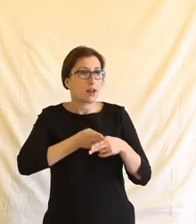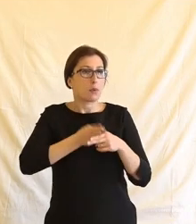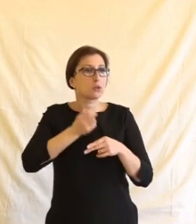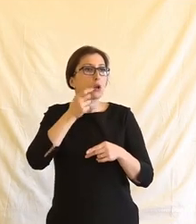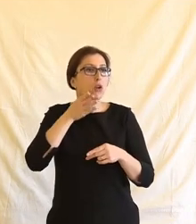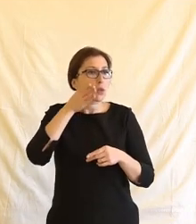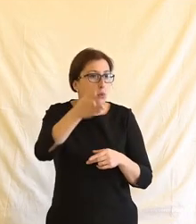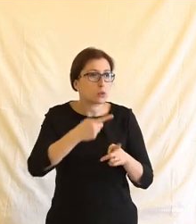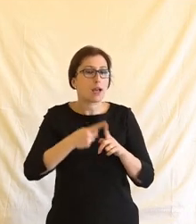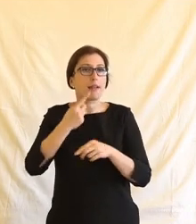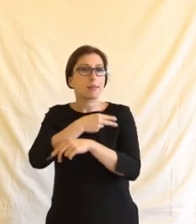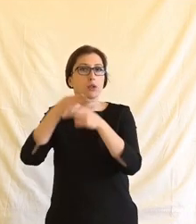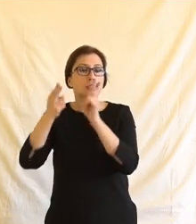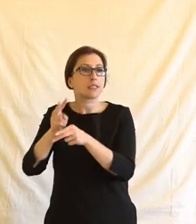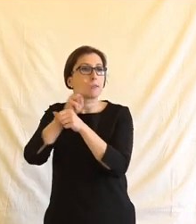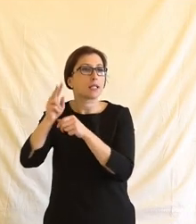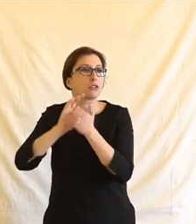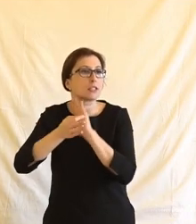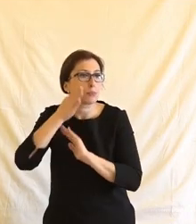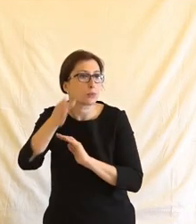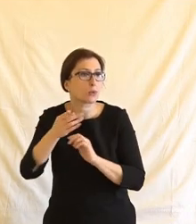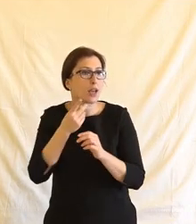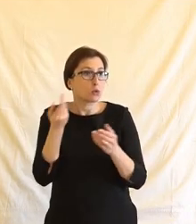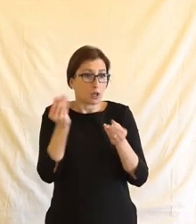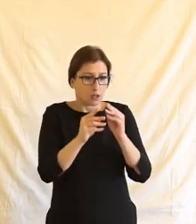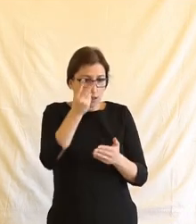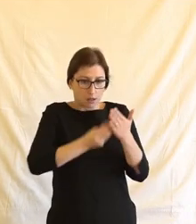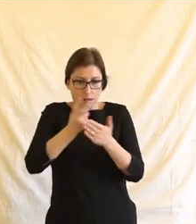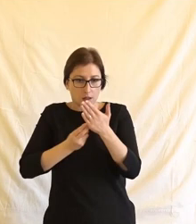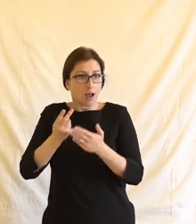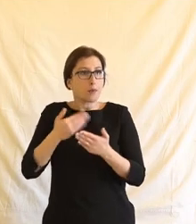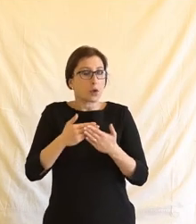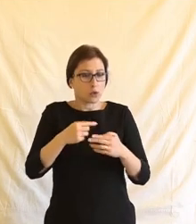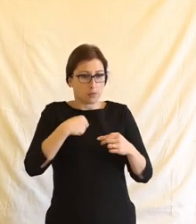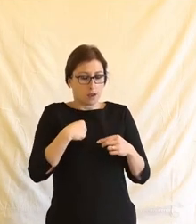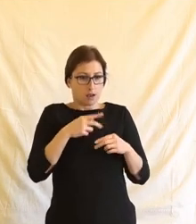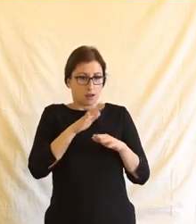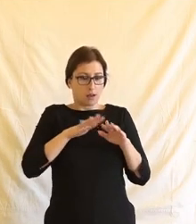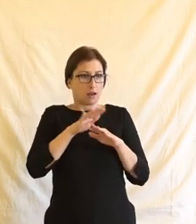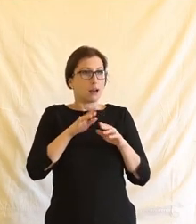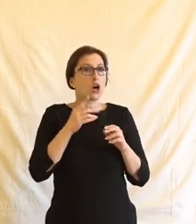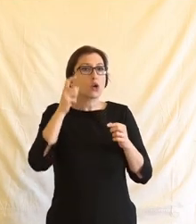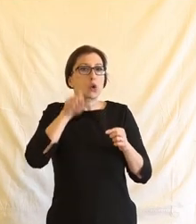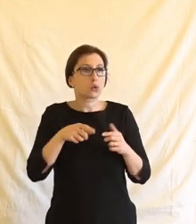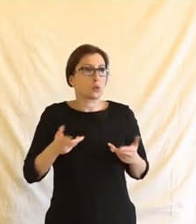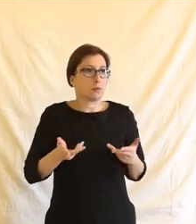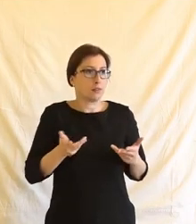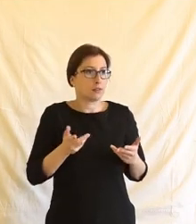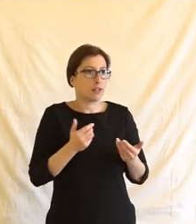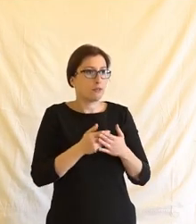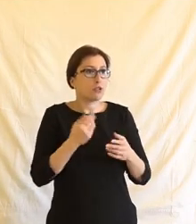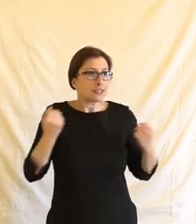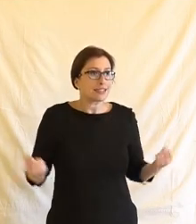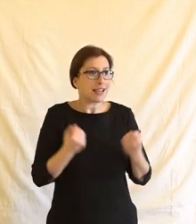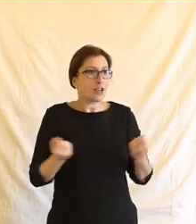kdy skončí kapacita nemocnic. A v tomhle prostředí pro nás potom je strašně obtížný pracovat s tou racionální úrovní, kdy se bavíme